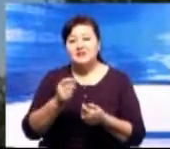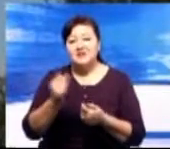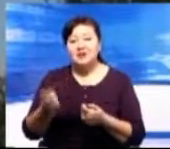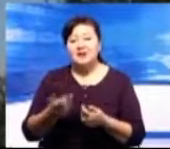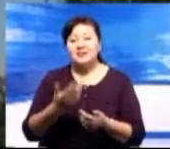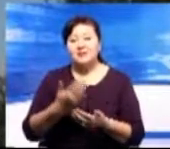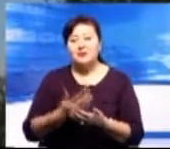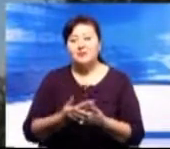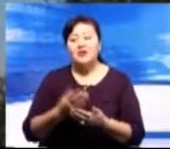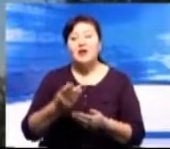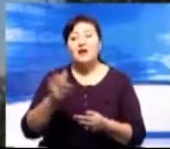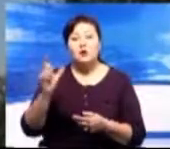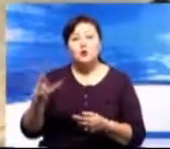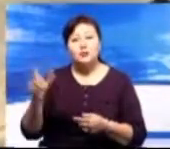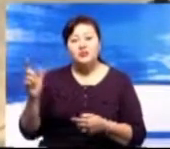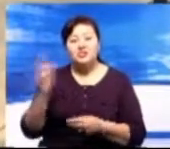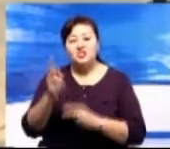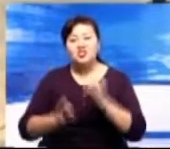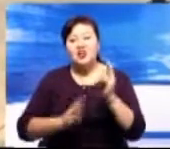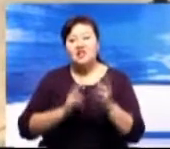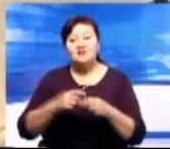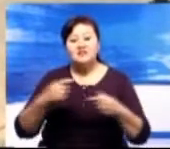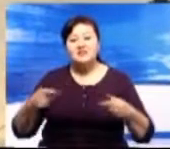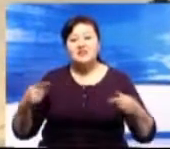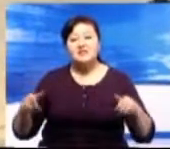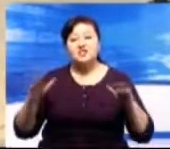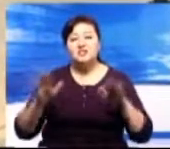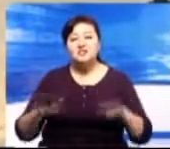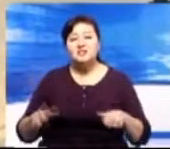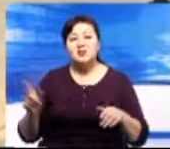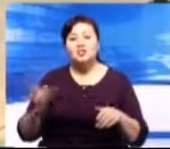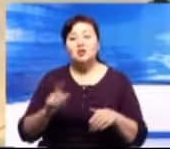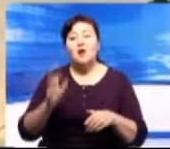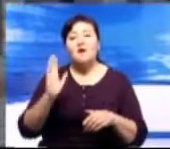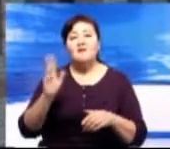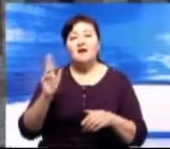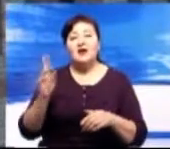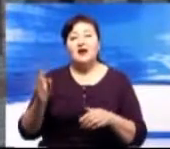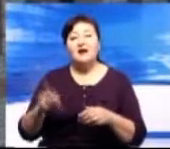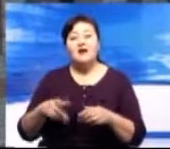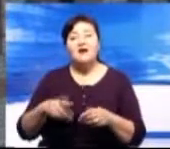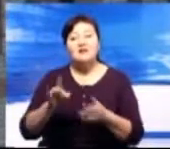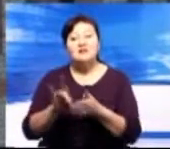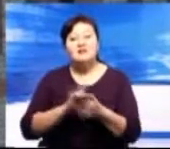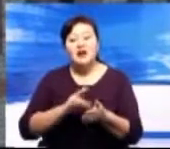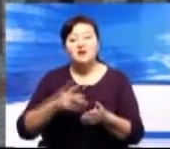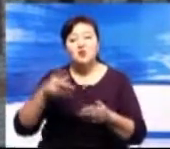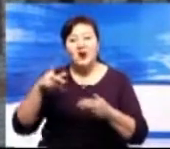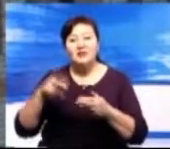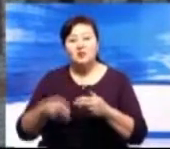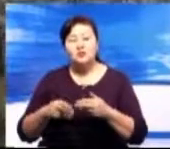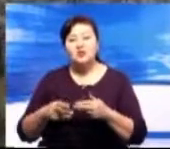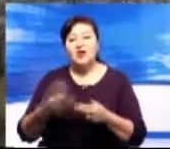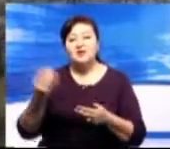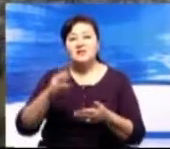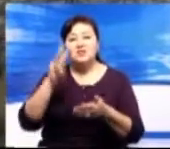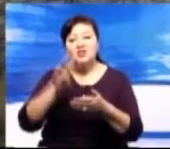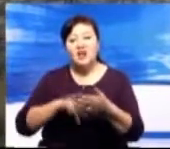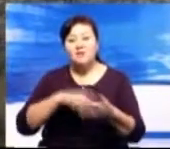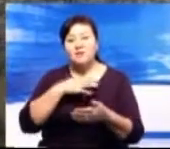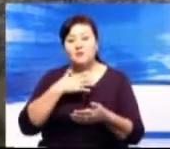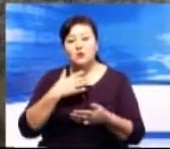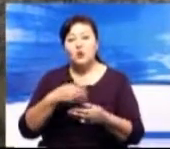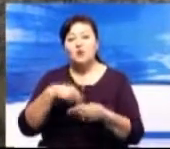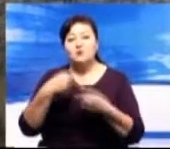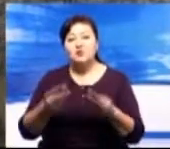области стали активно жаловаться в различные инстанции на действия акционерного общества ВКРЭК. Данный вопрос обсуждался и на